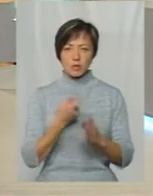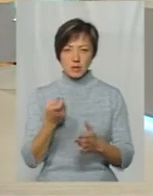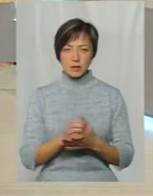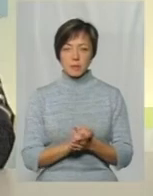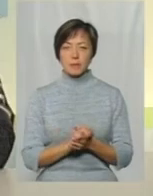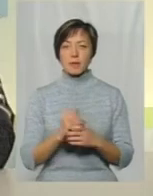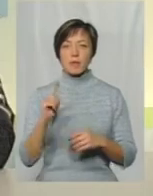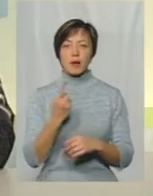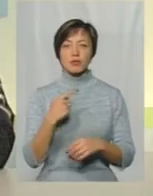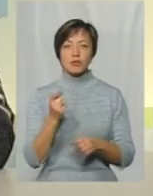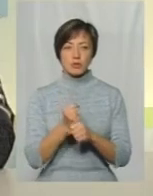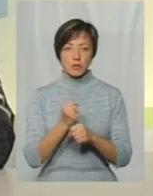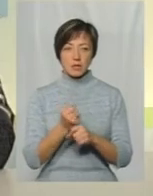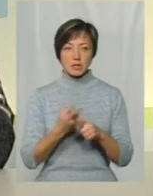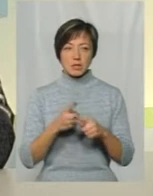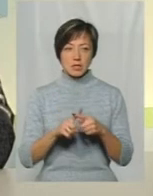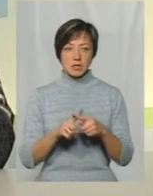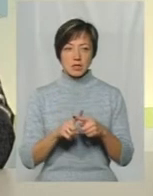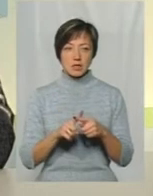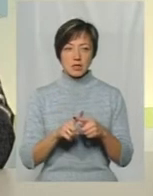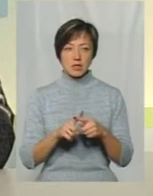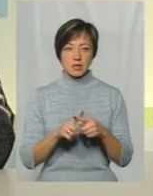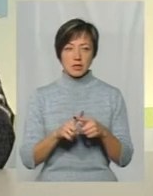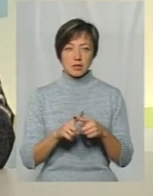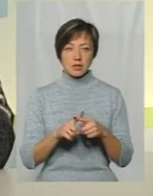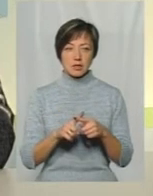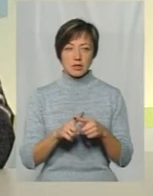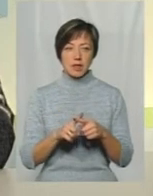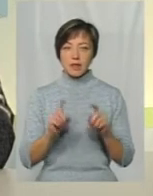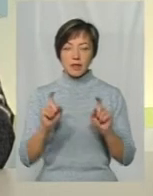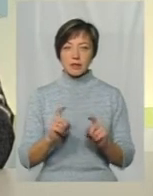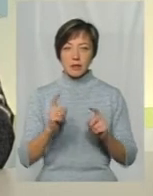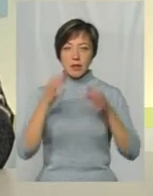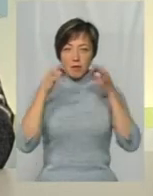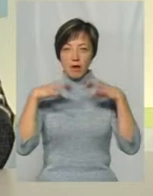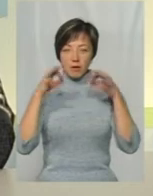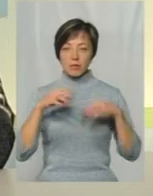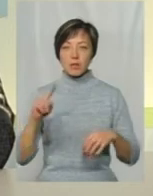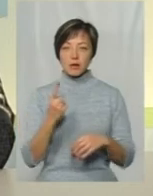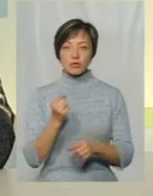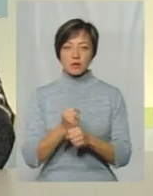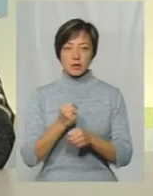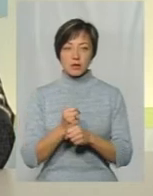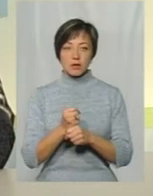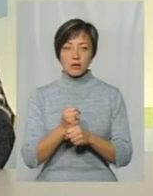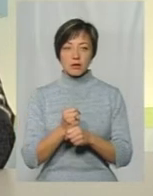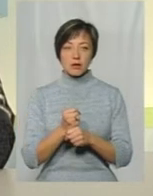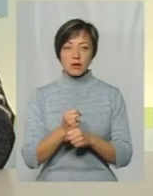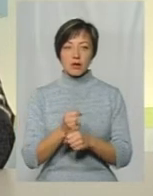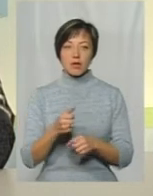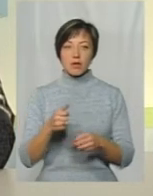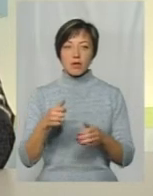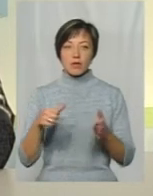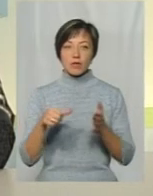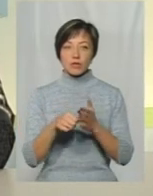Перше, що я зробила, це не сіла, знаєте, плакати і не почала обзвонити знайомих Перше, що я зробила, я включила диктофон і